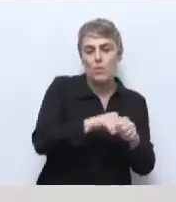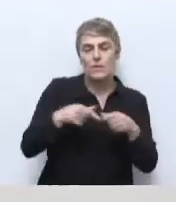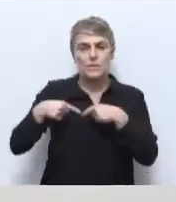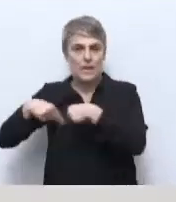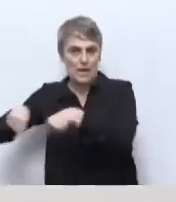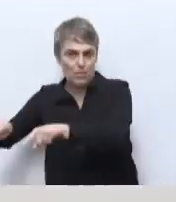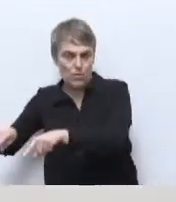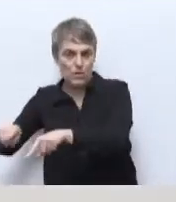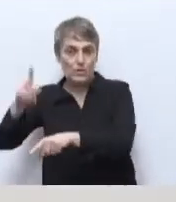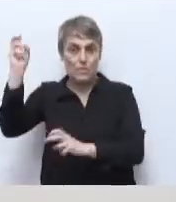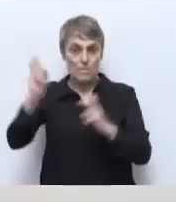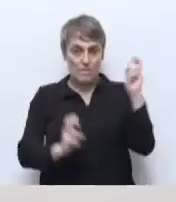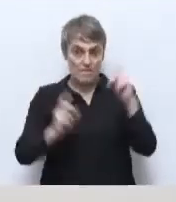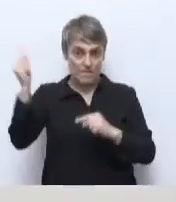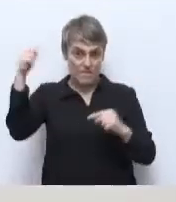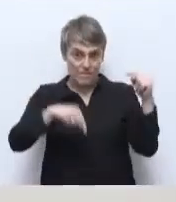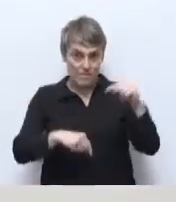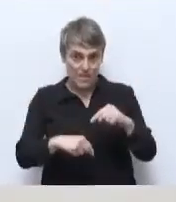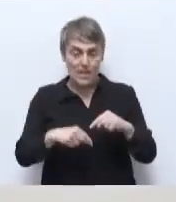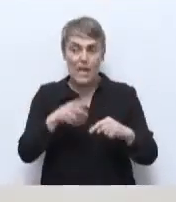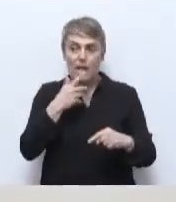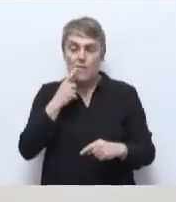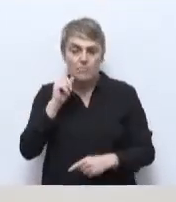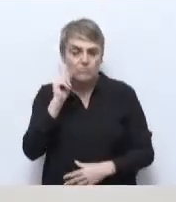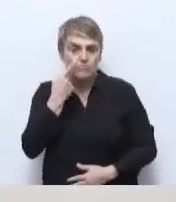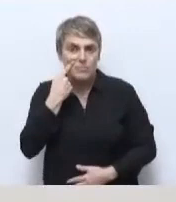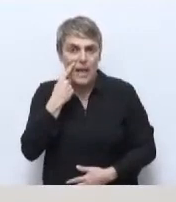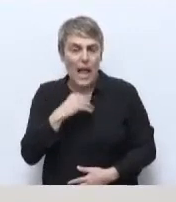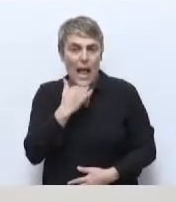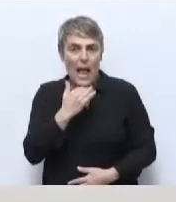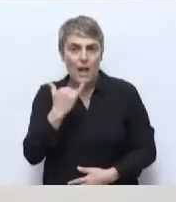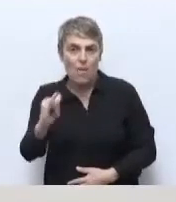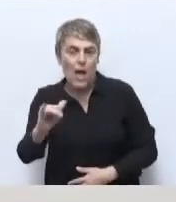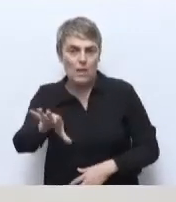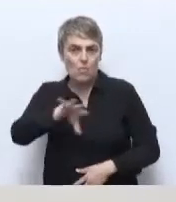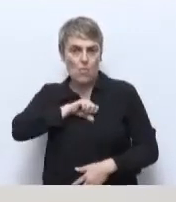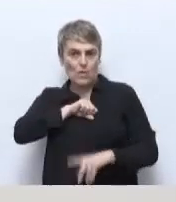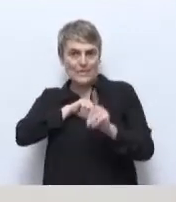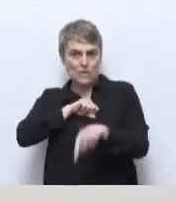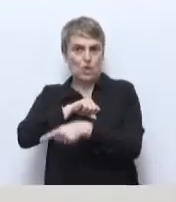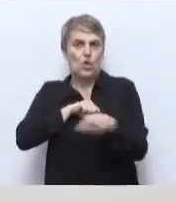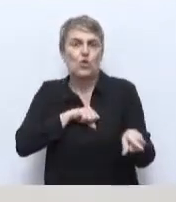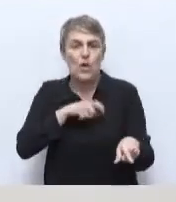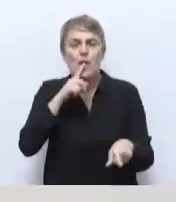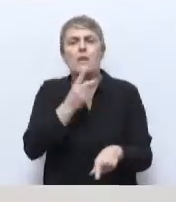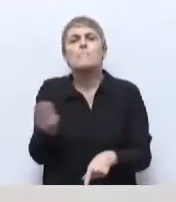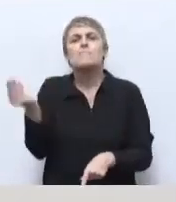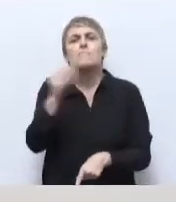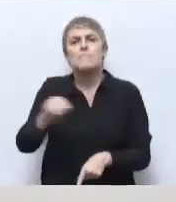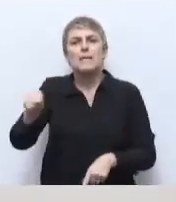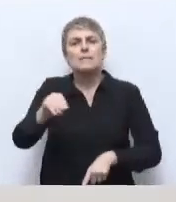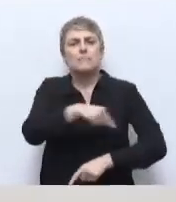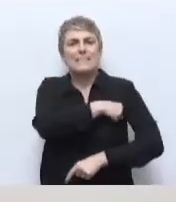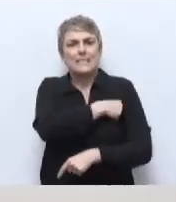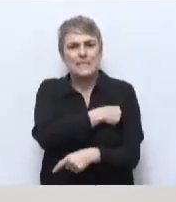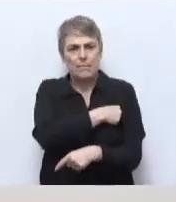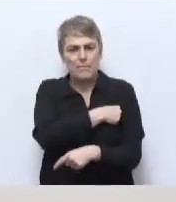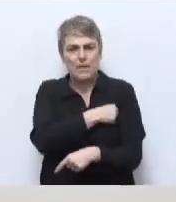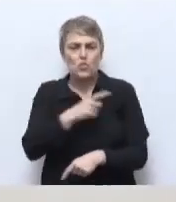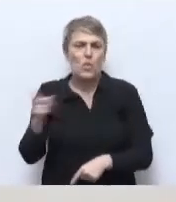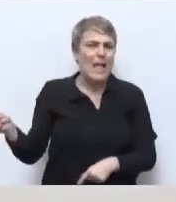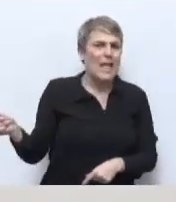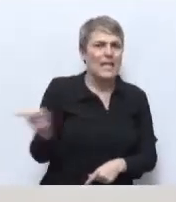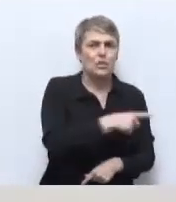l'arribada per detectar o descartar la presència possible de Covid i, a més, li afegim que se prendrà la temperatura a tots els